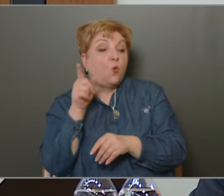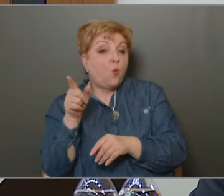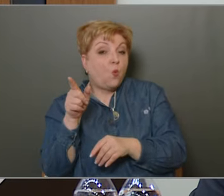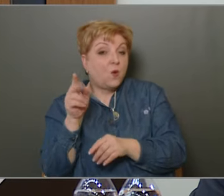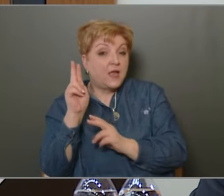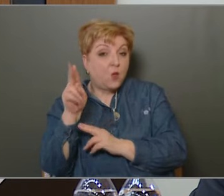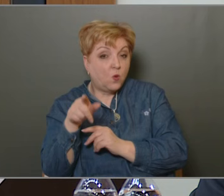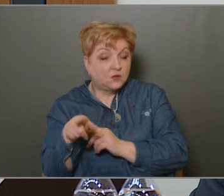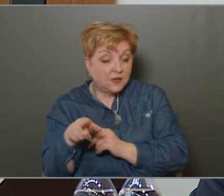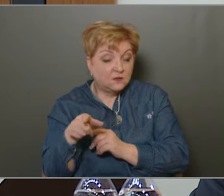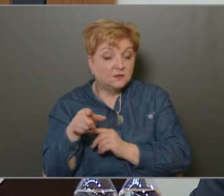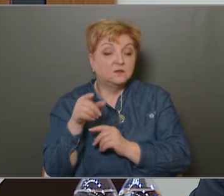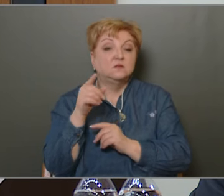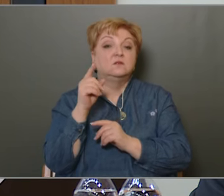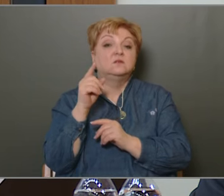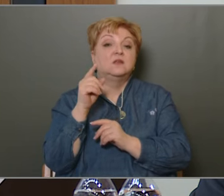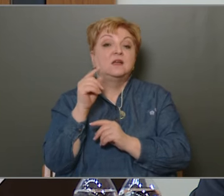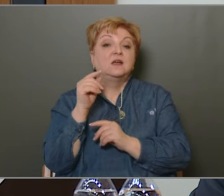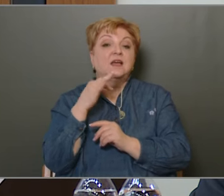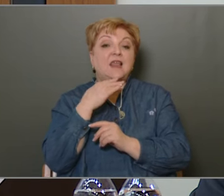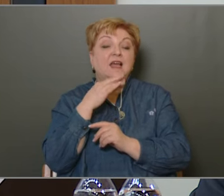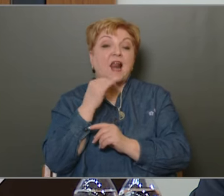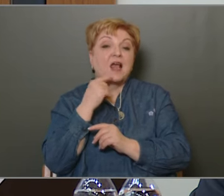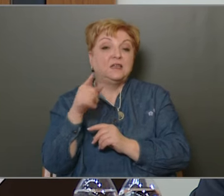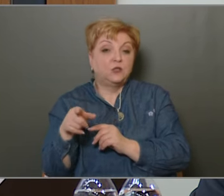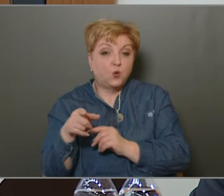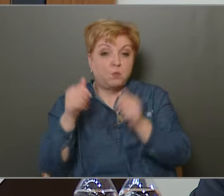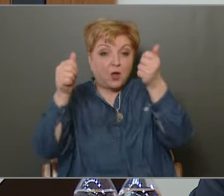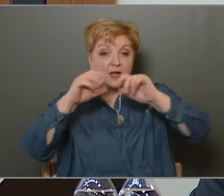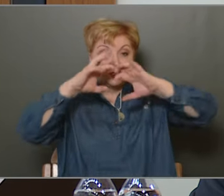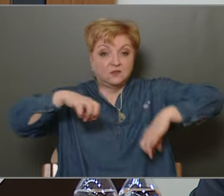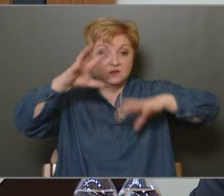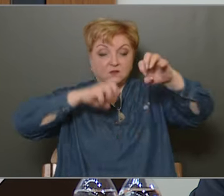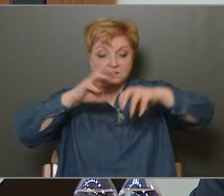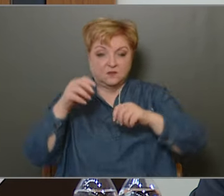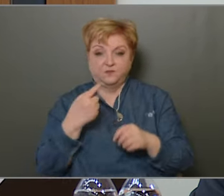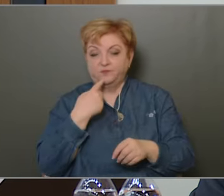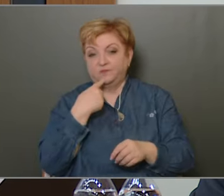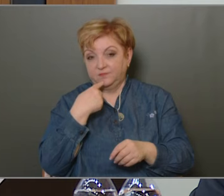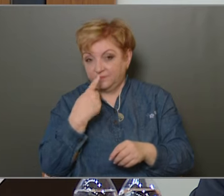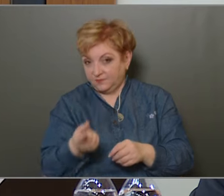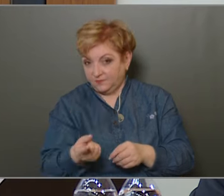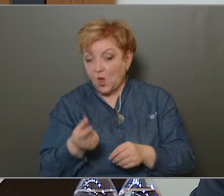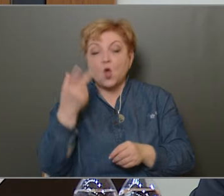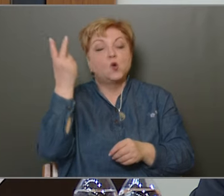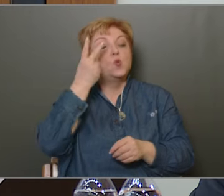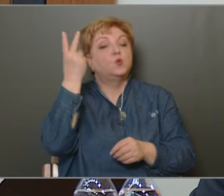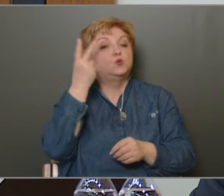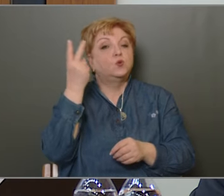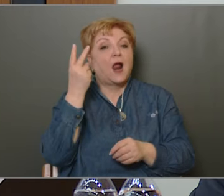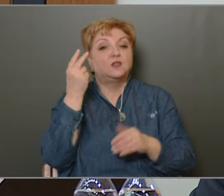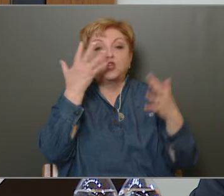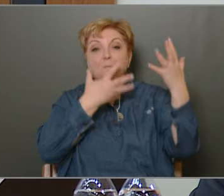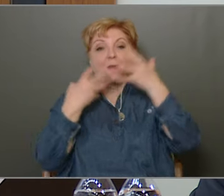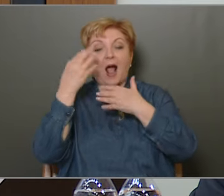Enikő plakátjait óeggészték, és szaggatták meg ordenári módon. Tehát szögezzük le, hogy a kulturális máz